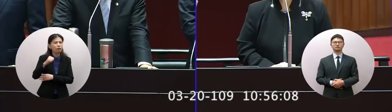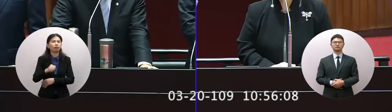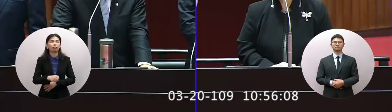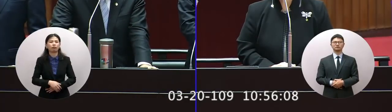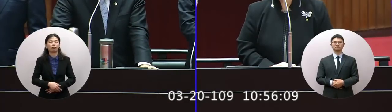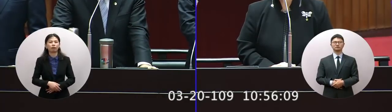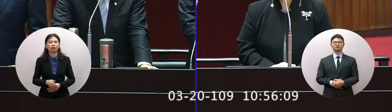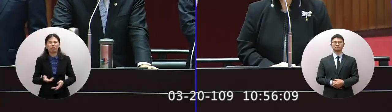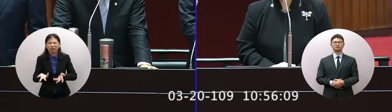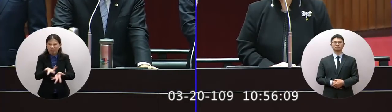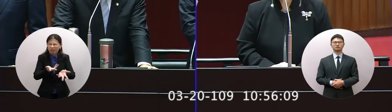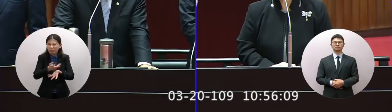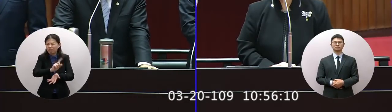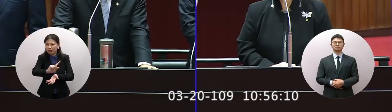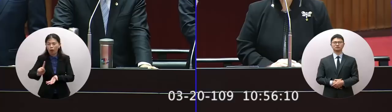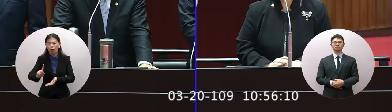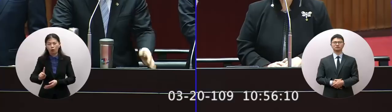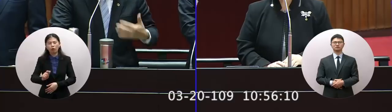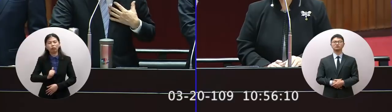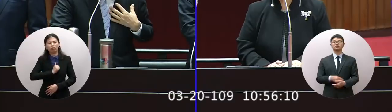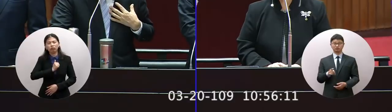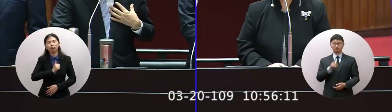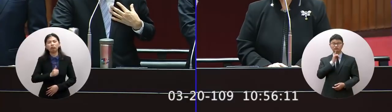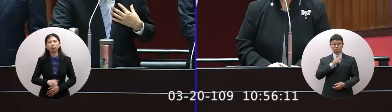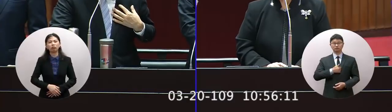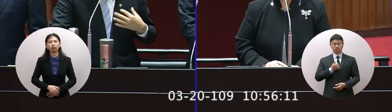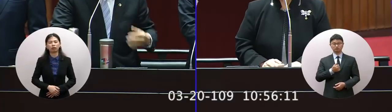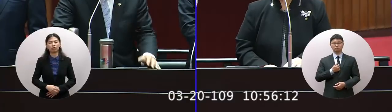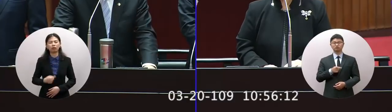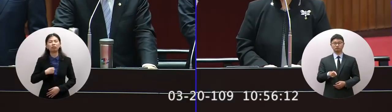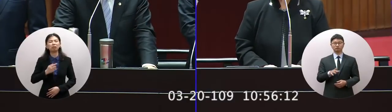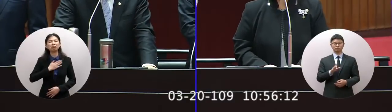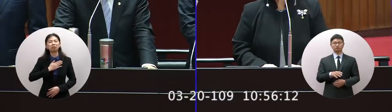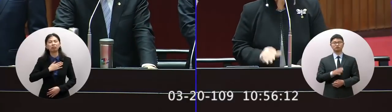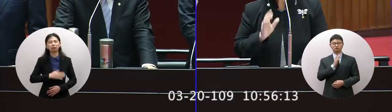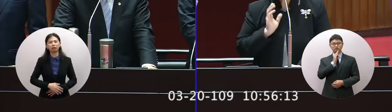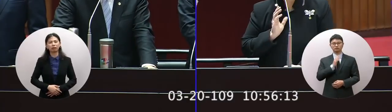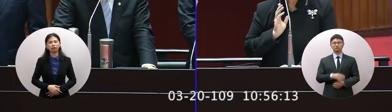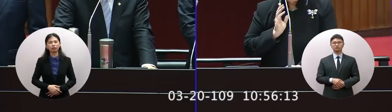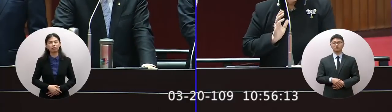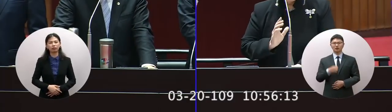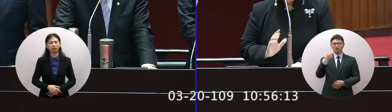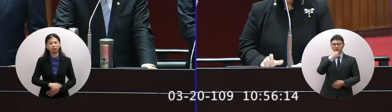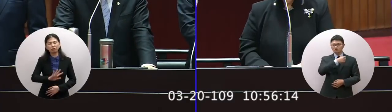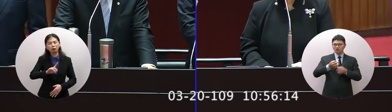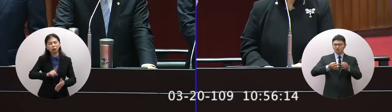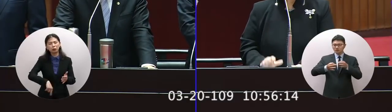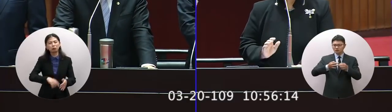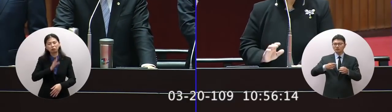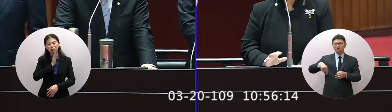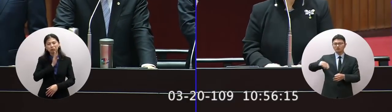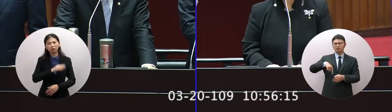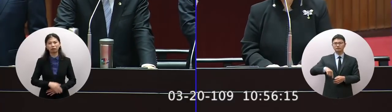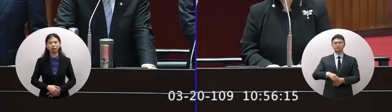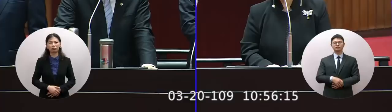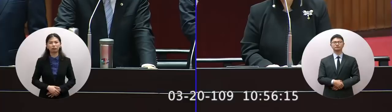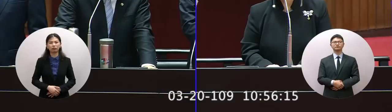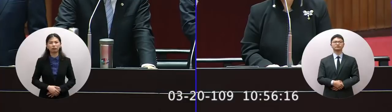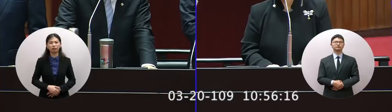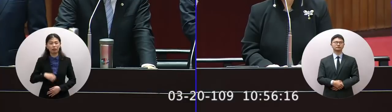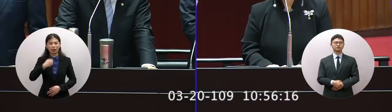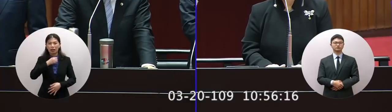節公民這屬性我也要知道說這不簡單所以要把